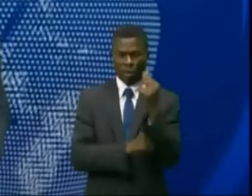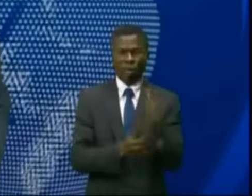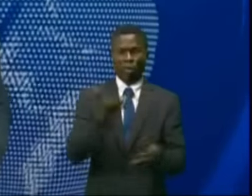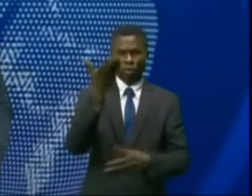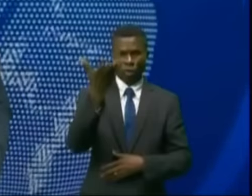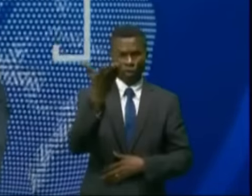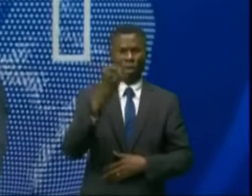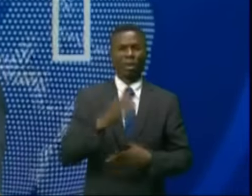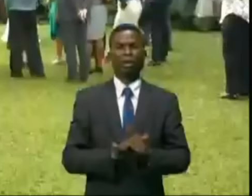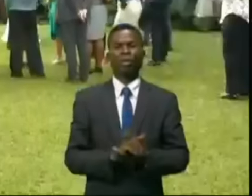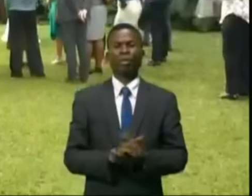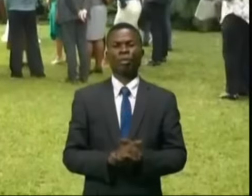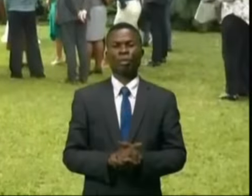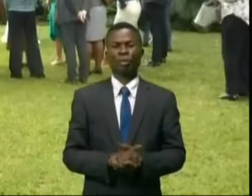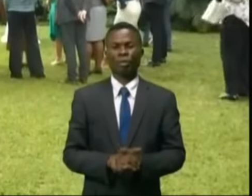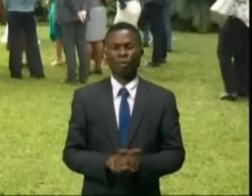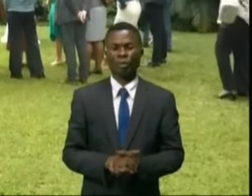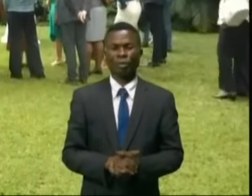Ngoï.